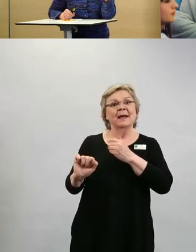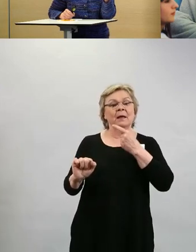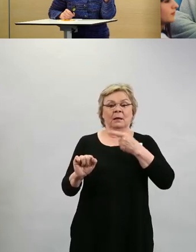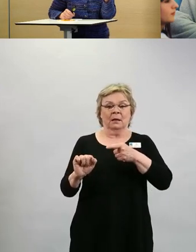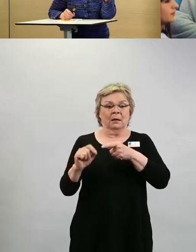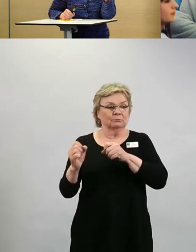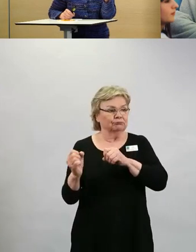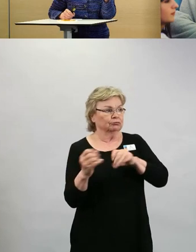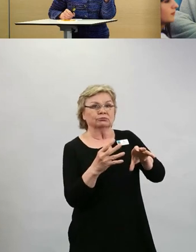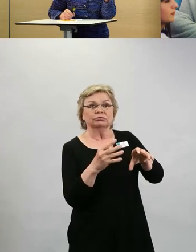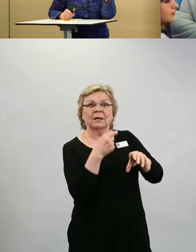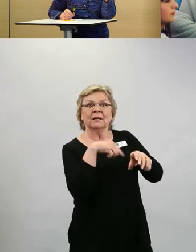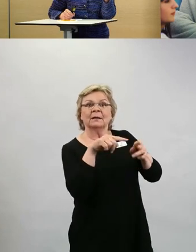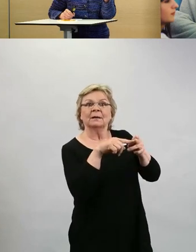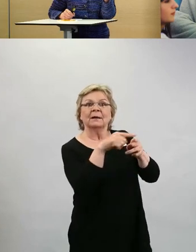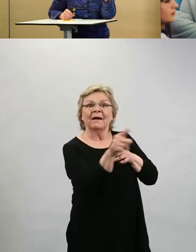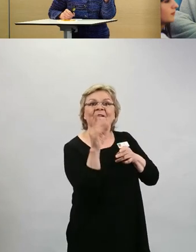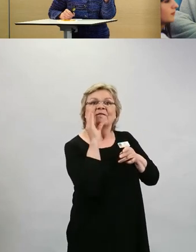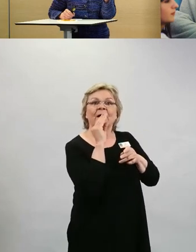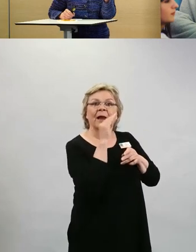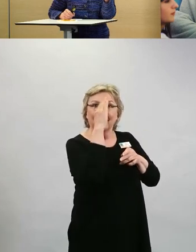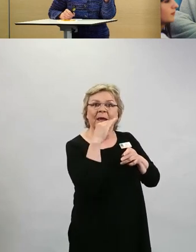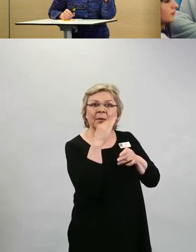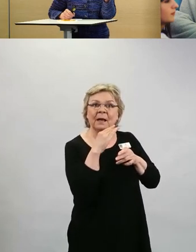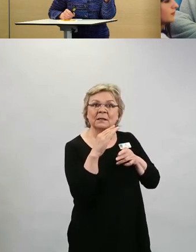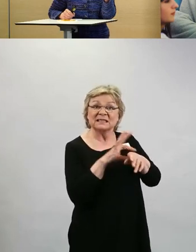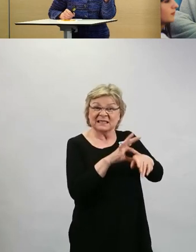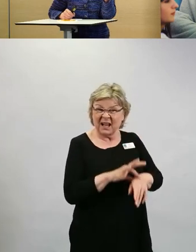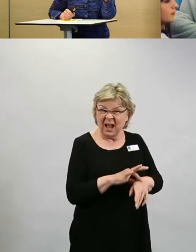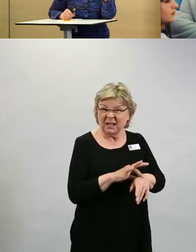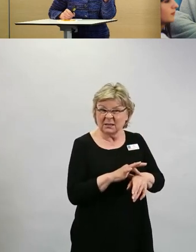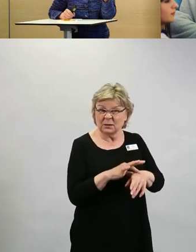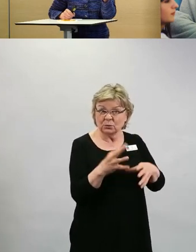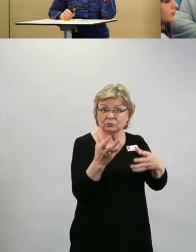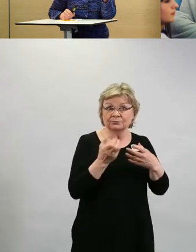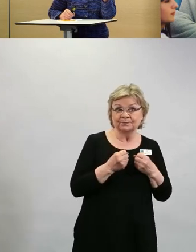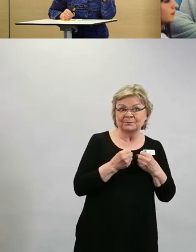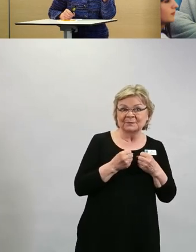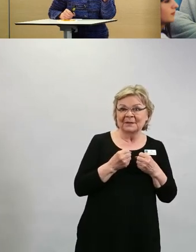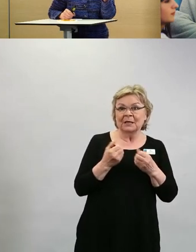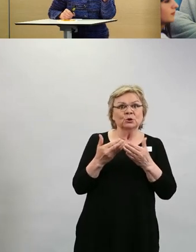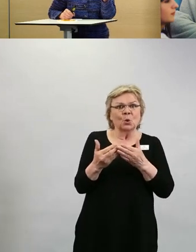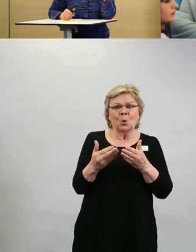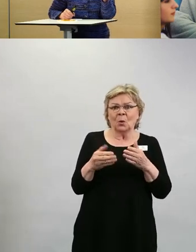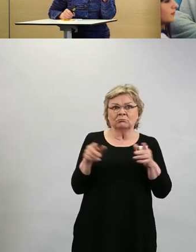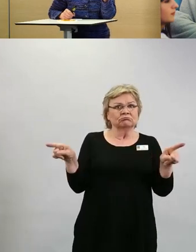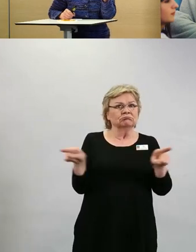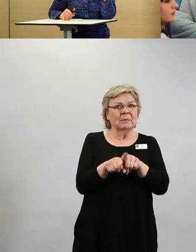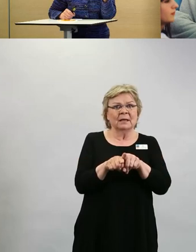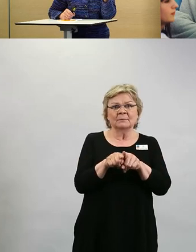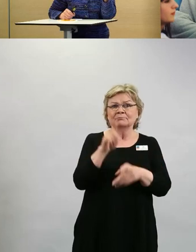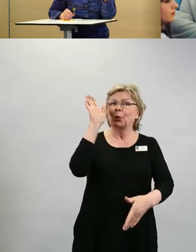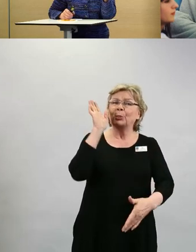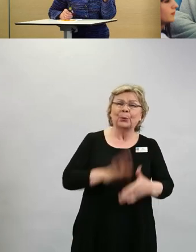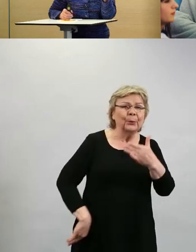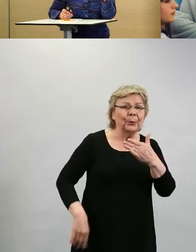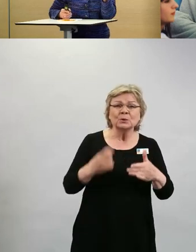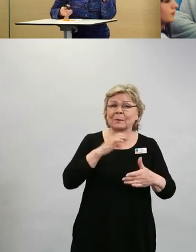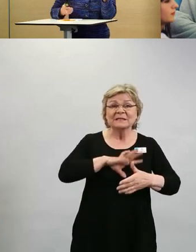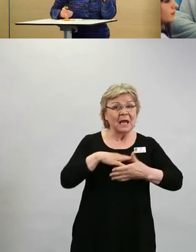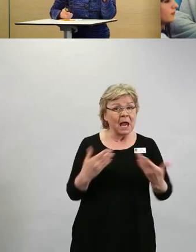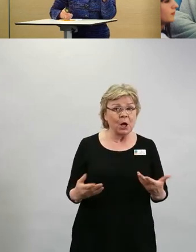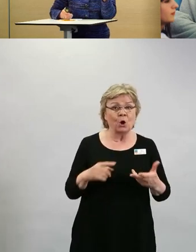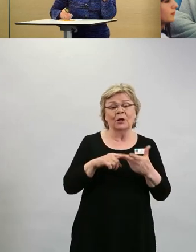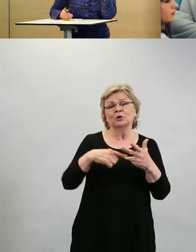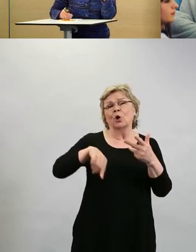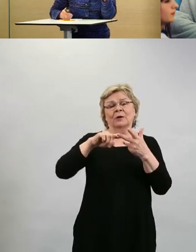pneumokokkitaute ja itse asiassa lähestulkoon hävittänyt ne Suomesta. Samaten hemofiilusinfluenssa ja tyyppi